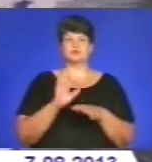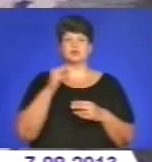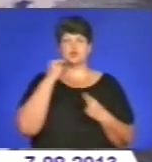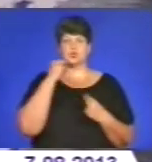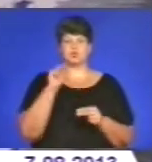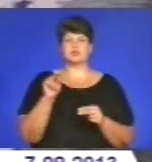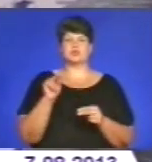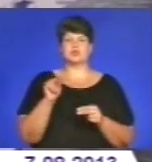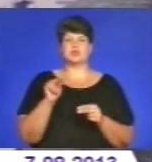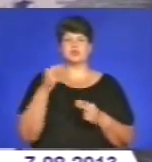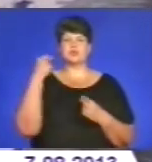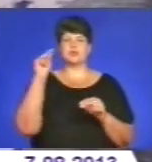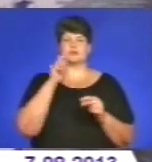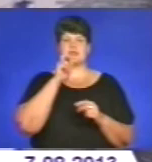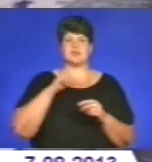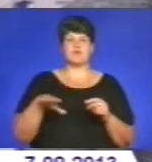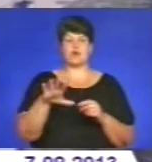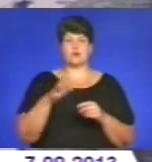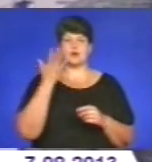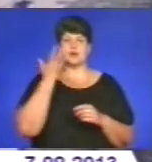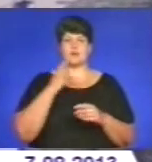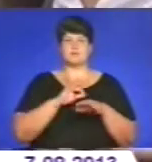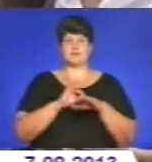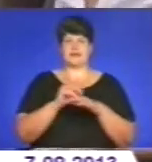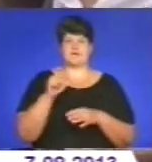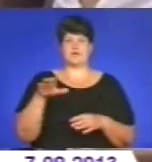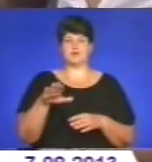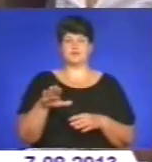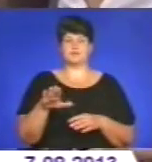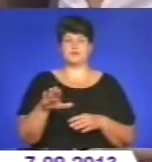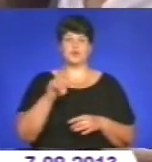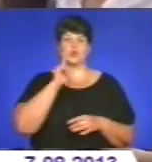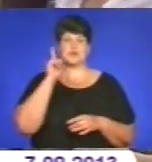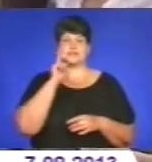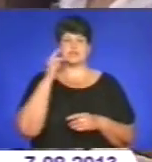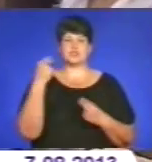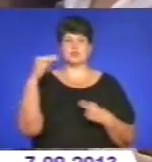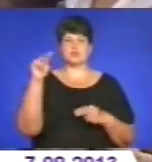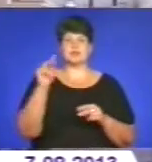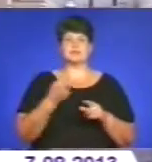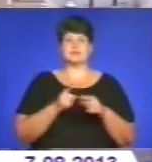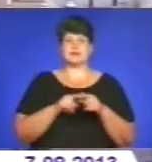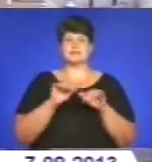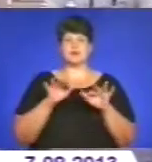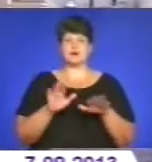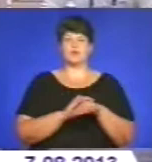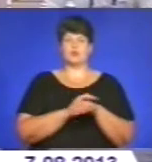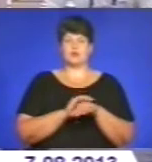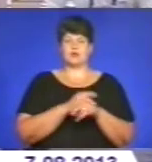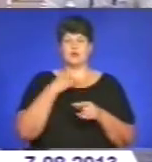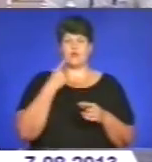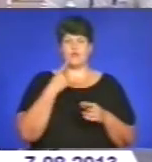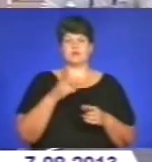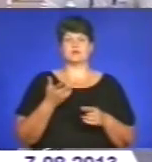найкращих чемпіонатів Європи, коли-либо проводимо в Європі. Юнацький чемпіонат – у першу чергу справа гуманітарна, зауважують